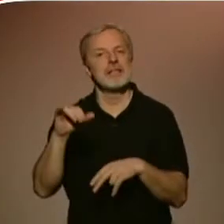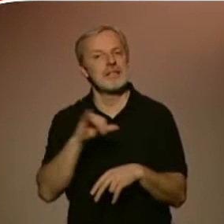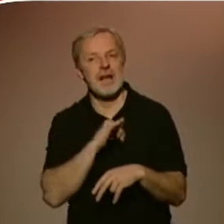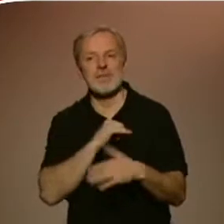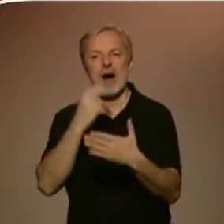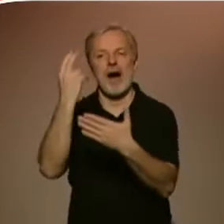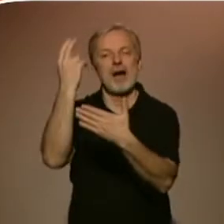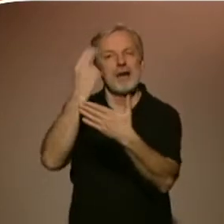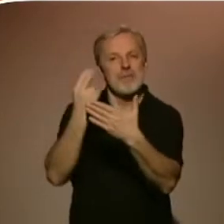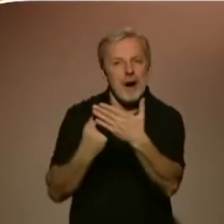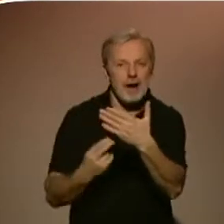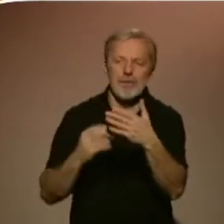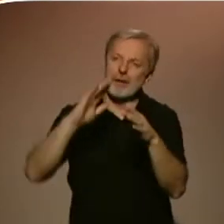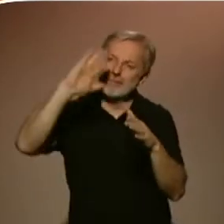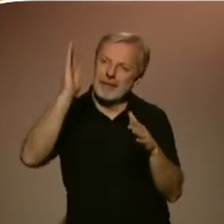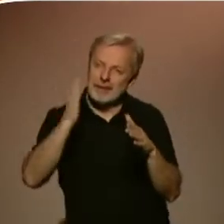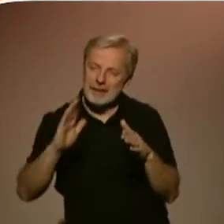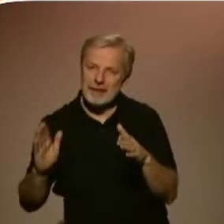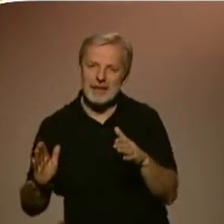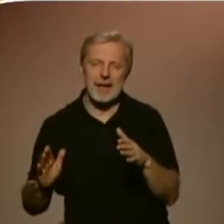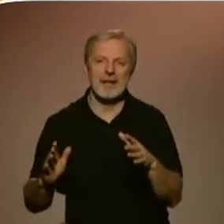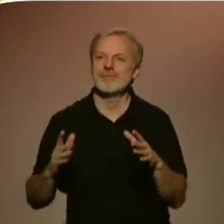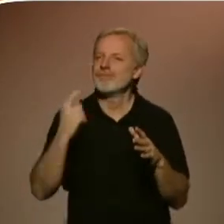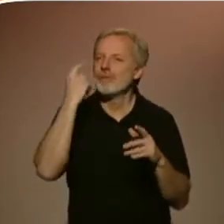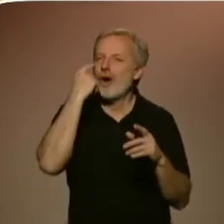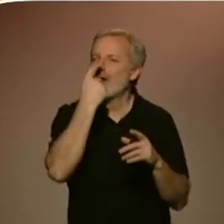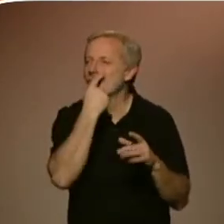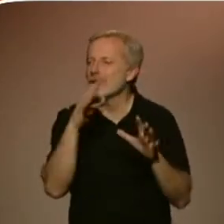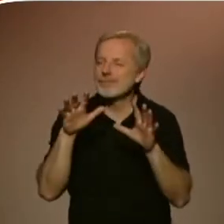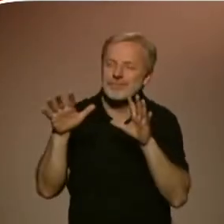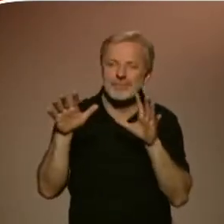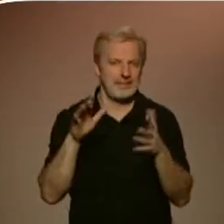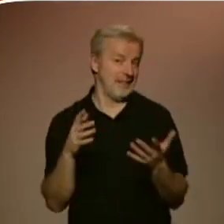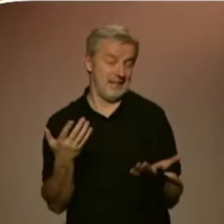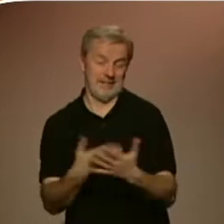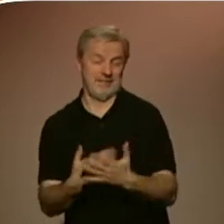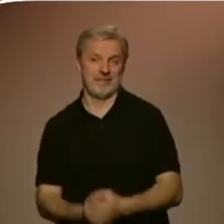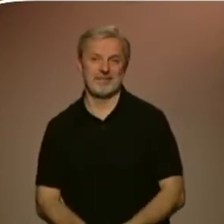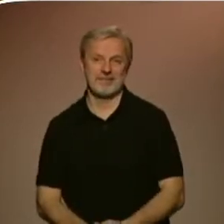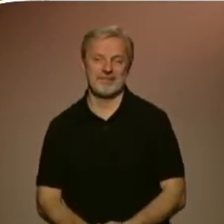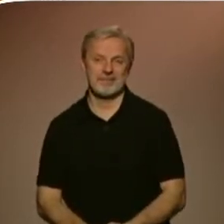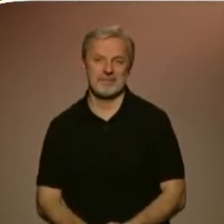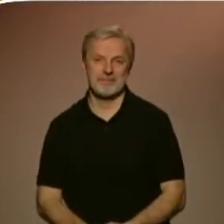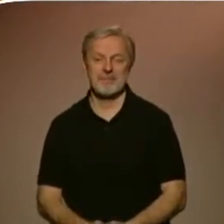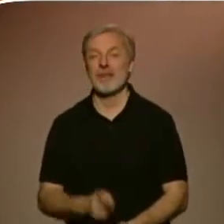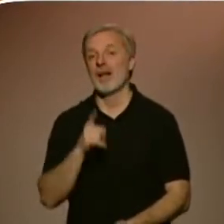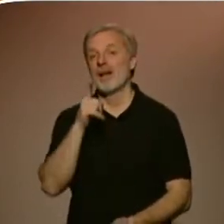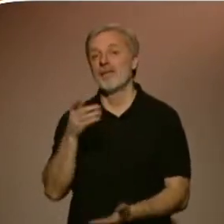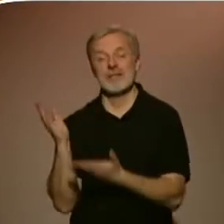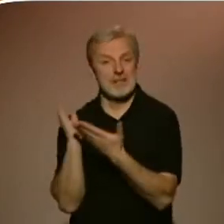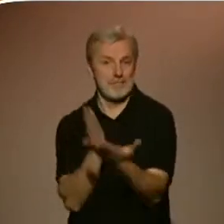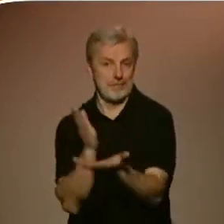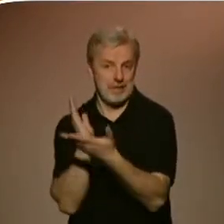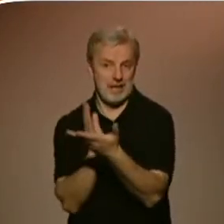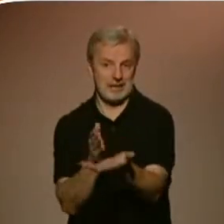linie, barva, gesto a tak dál. Na přesnou podobu máme dneska fotografii. Vy jste přinesl ukázat ještě jiné svoje